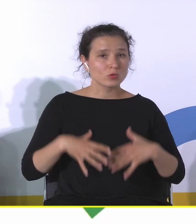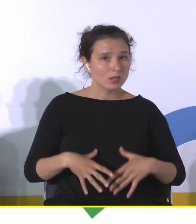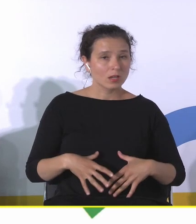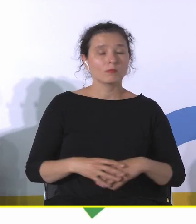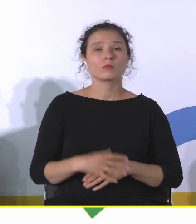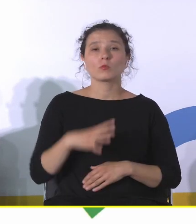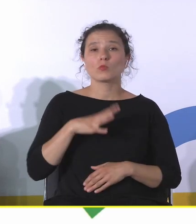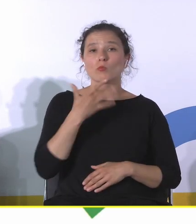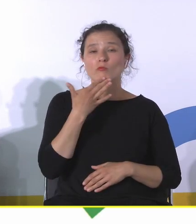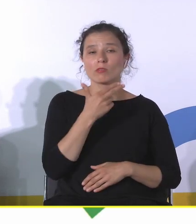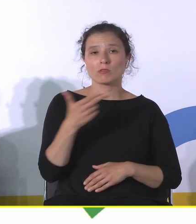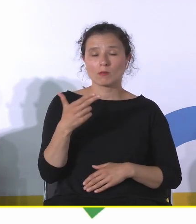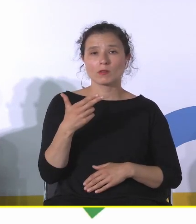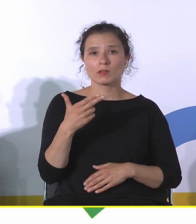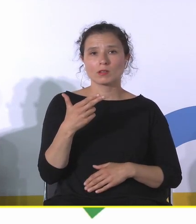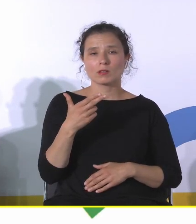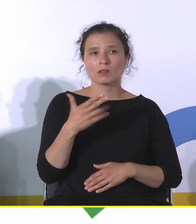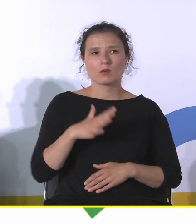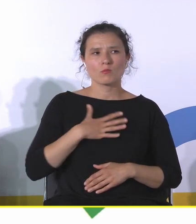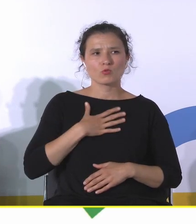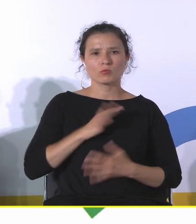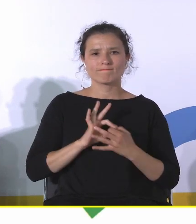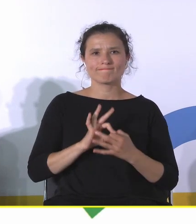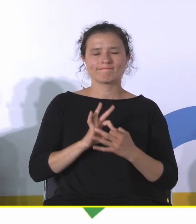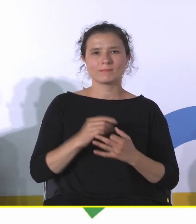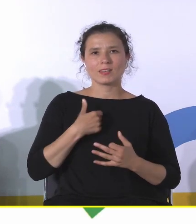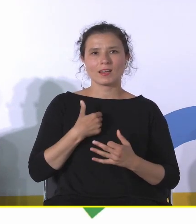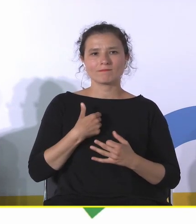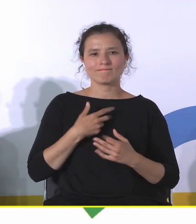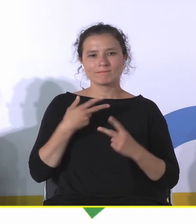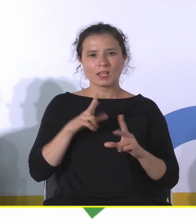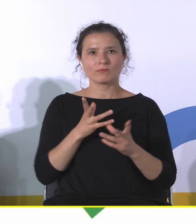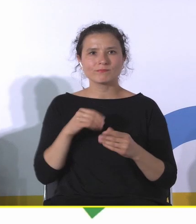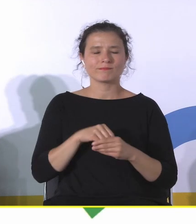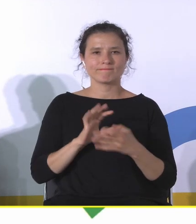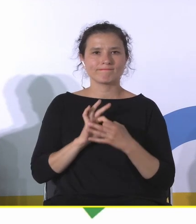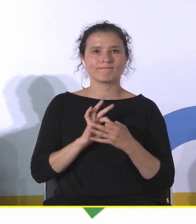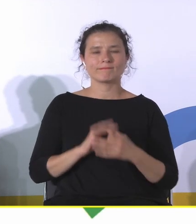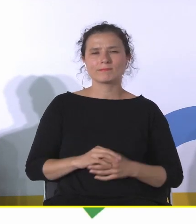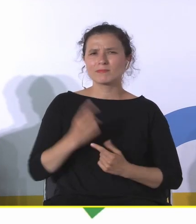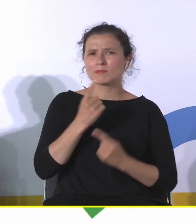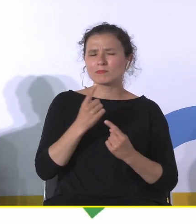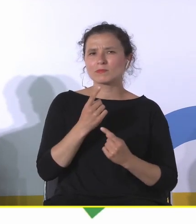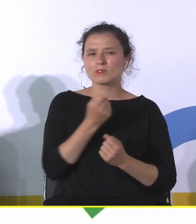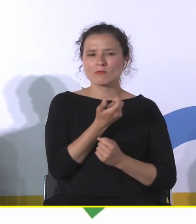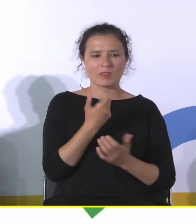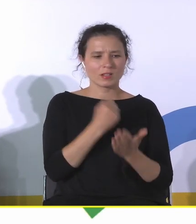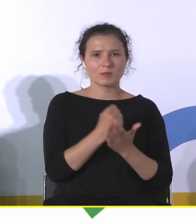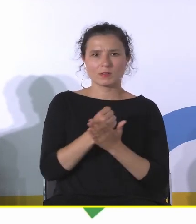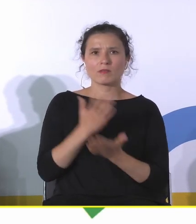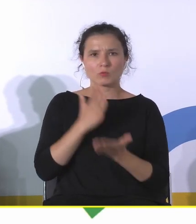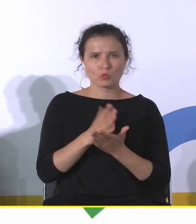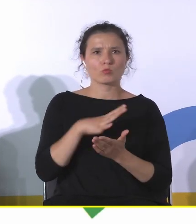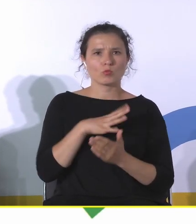o tworzeniu poczucia przynależności. Myślę, że tak naprawdę wiele tych kwestii zostało poruszonych. Ja